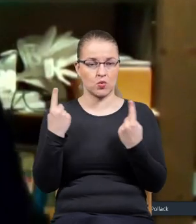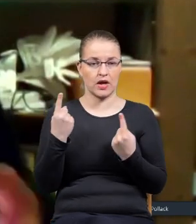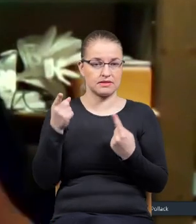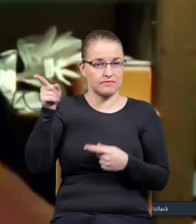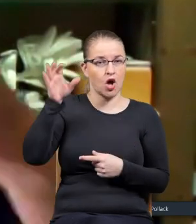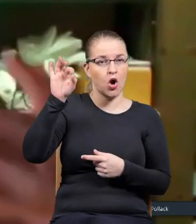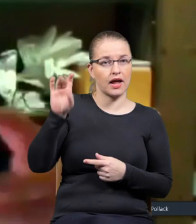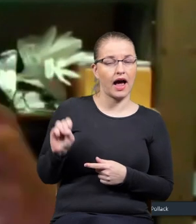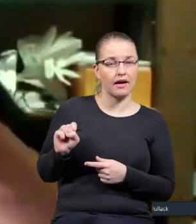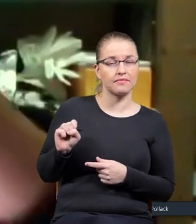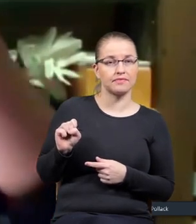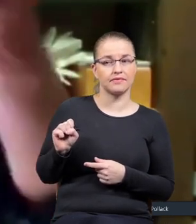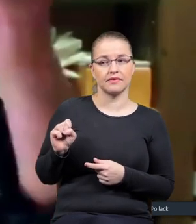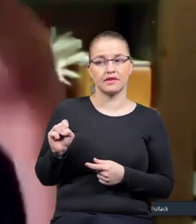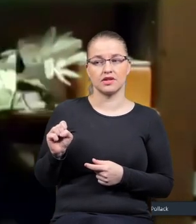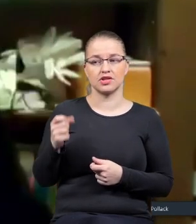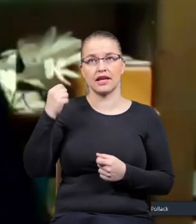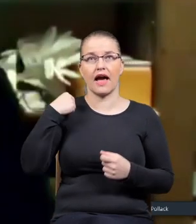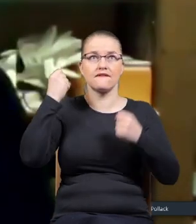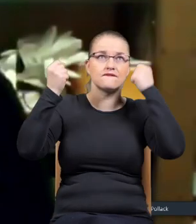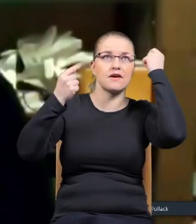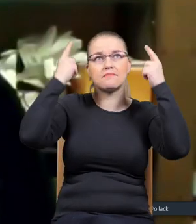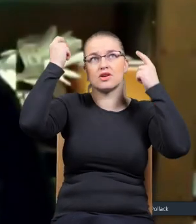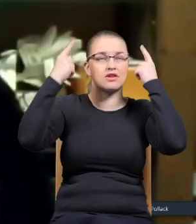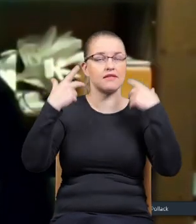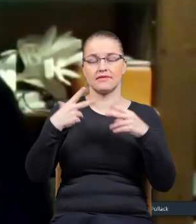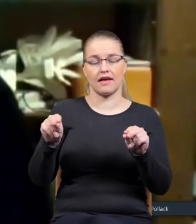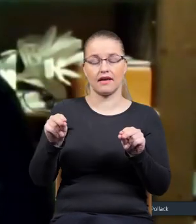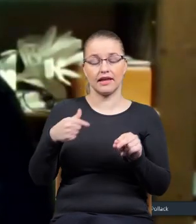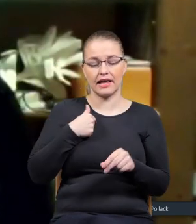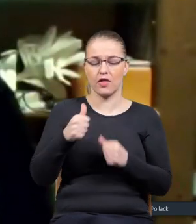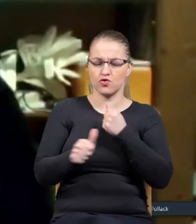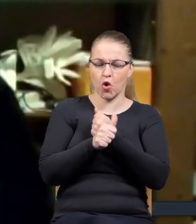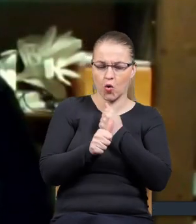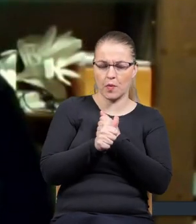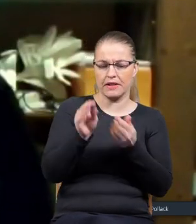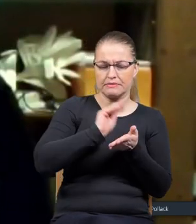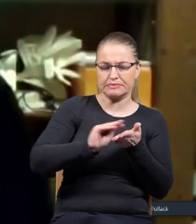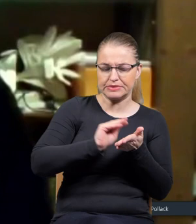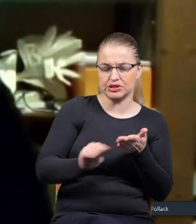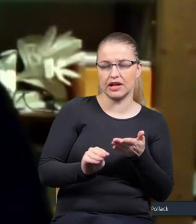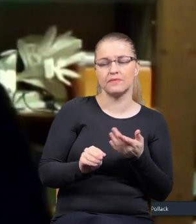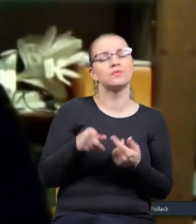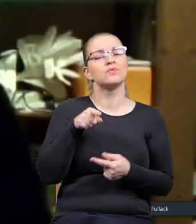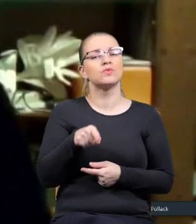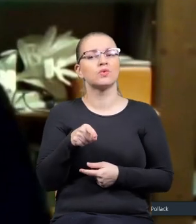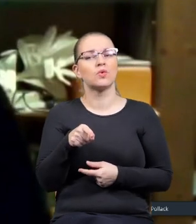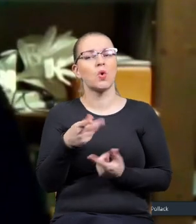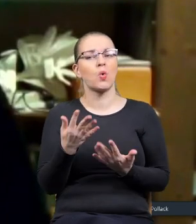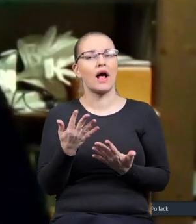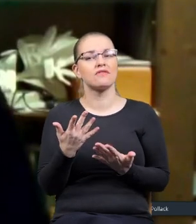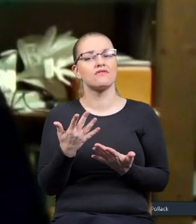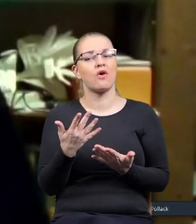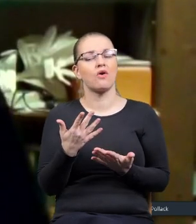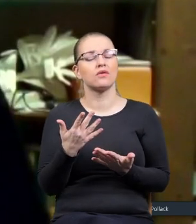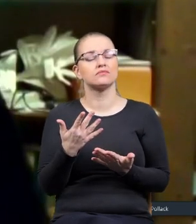jestem takim twórczym, ja wymyślę coś, nie, ja jestem dokumentalista, więc tutaj to o wiele łatwiej,